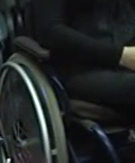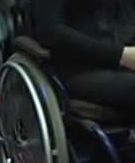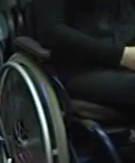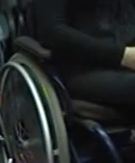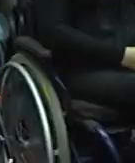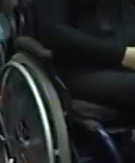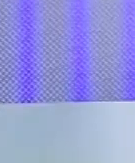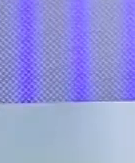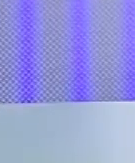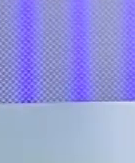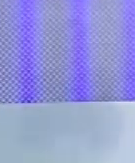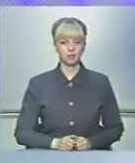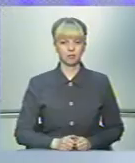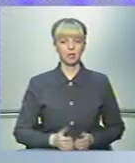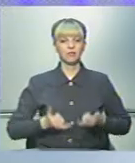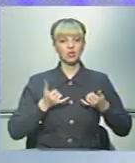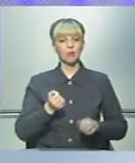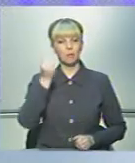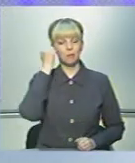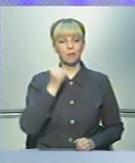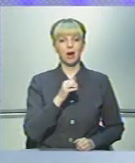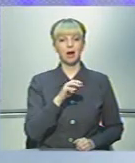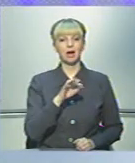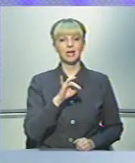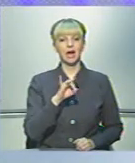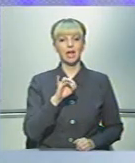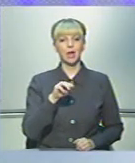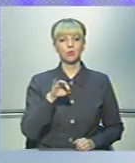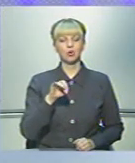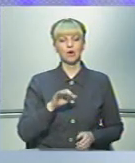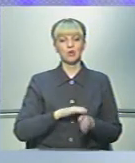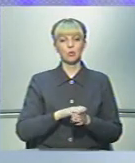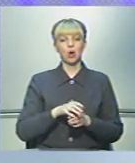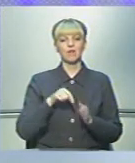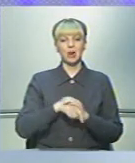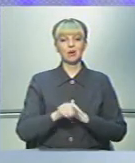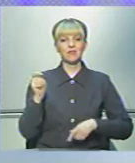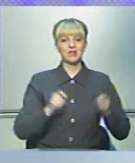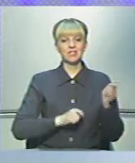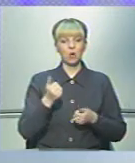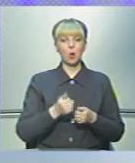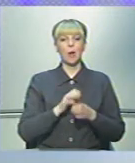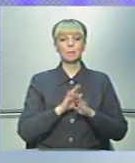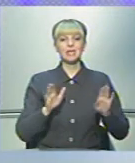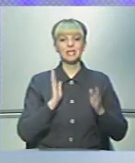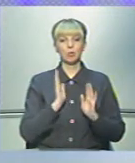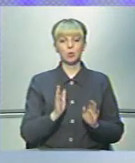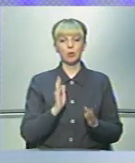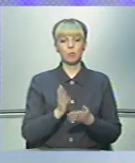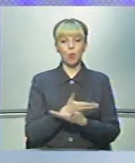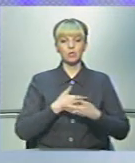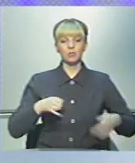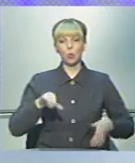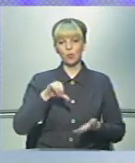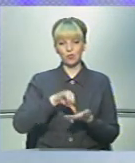Буковина. Вшанування пам'яті Назарія Єремчука відбувалось у рамках фестивалю конкурсу «Пісня буде поміж нас» у